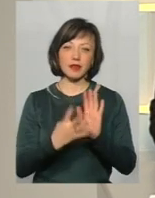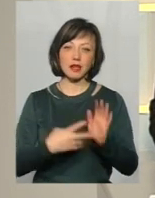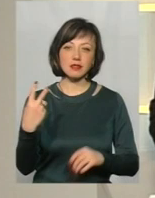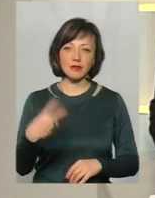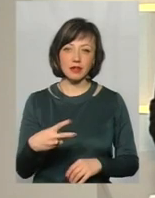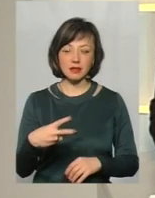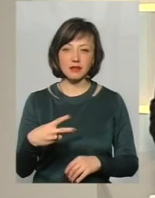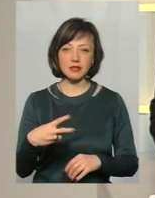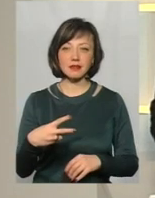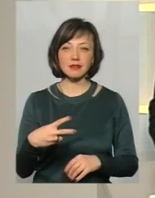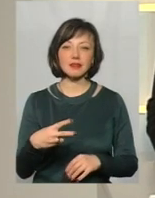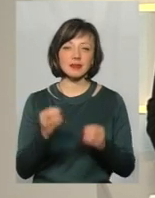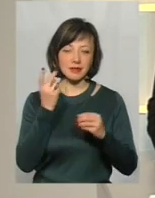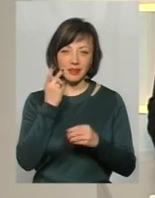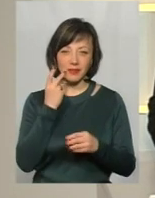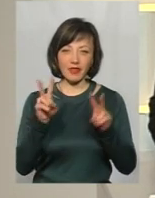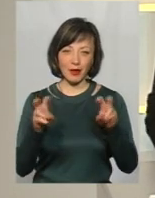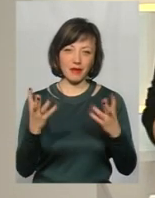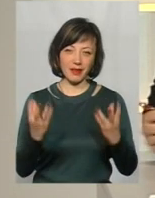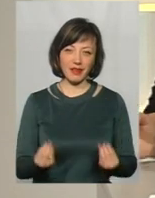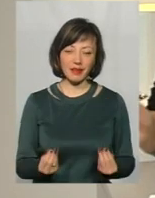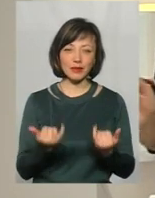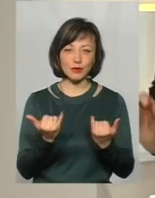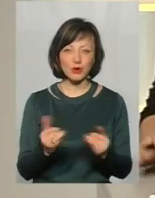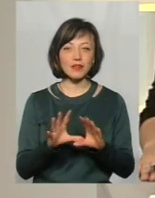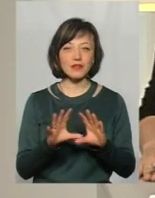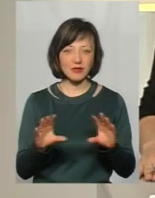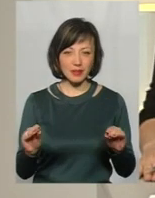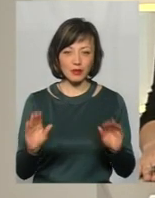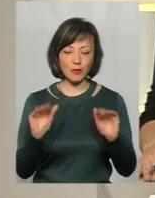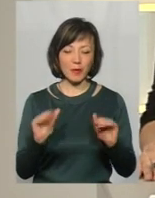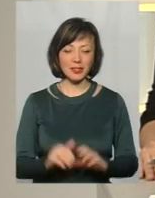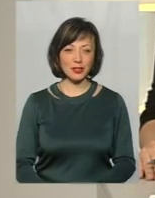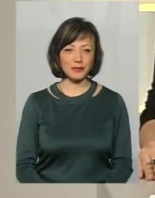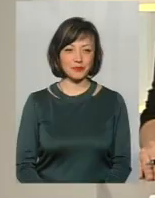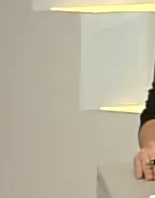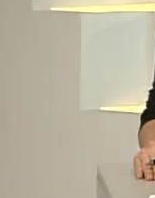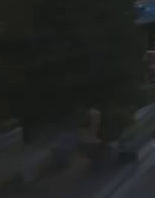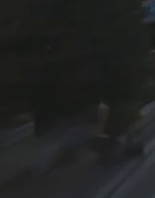.20, як завжди, у темі дня. На сьогодні всім до побачення.